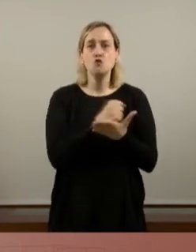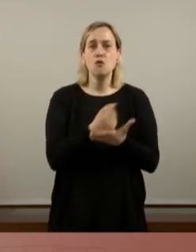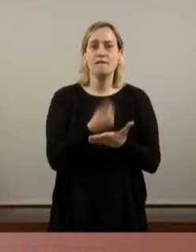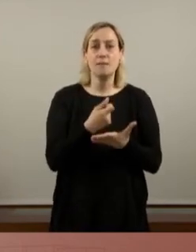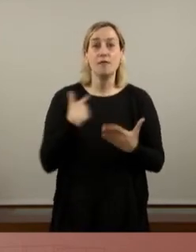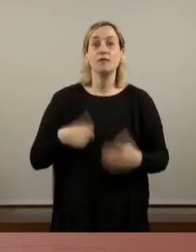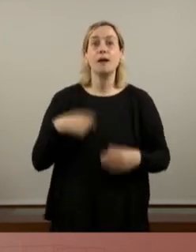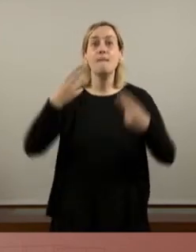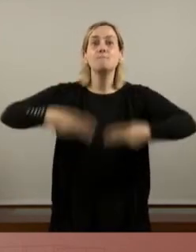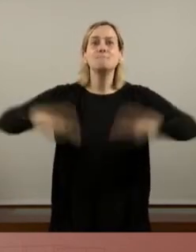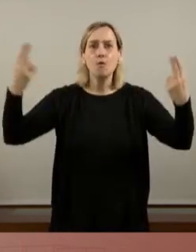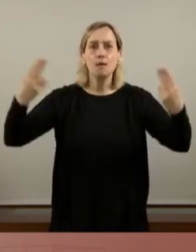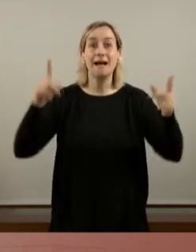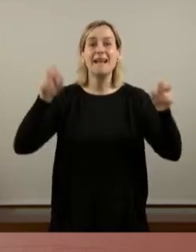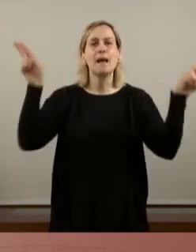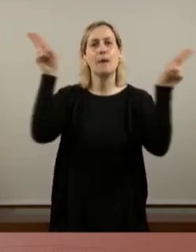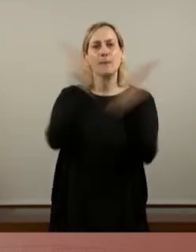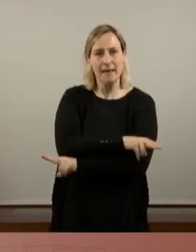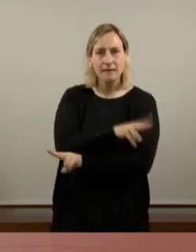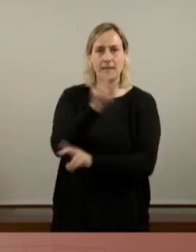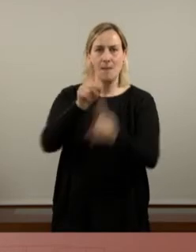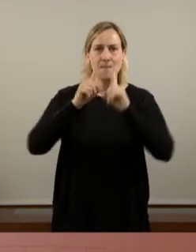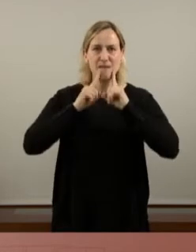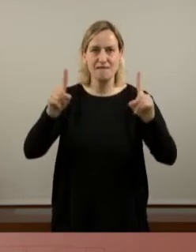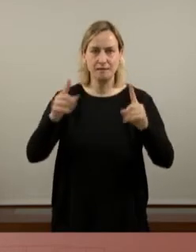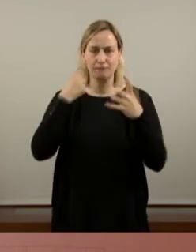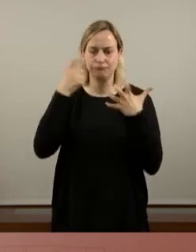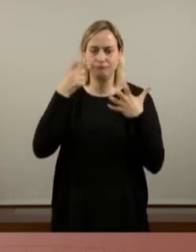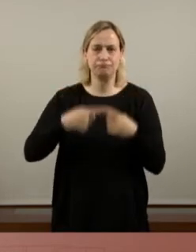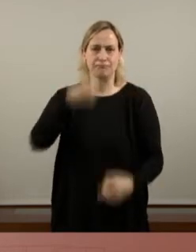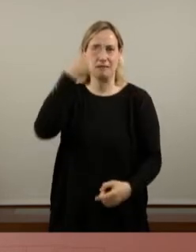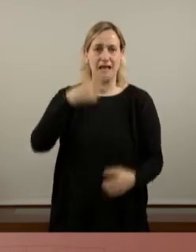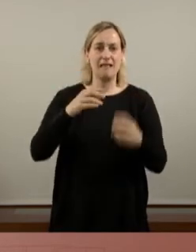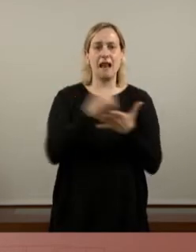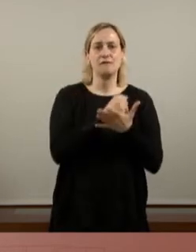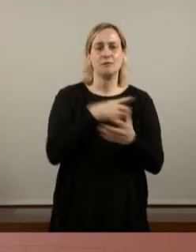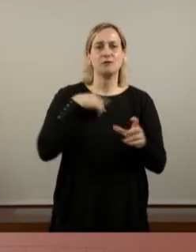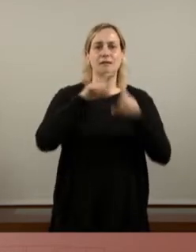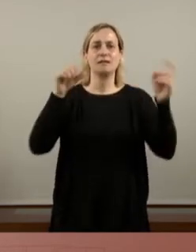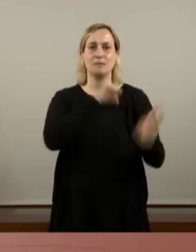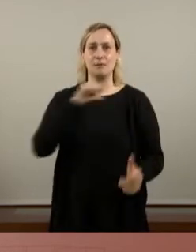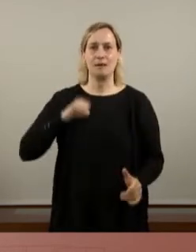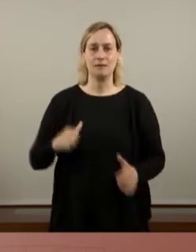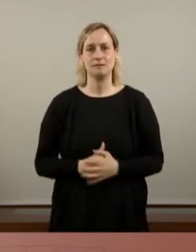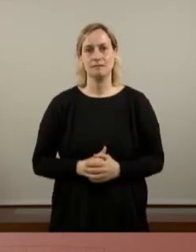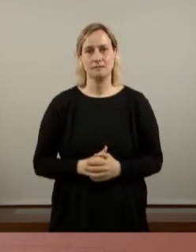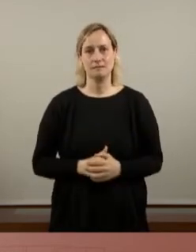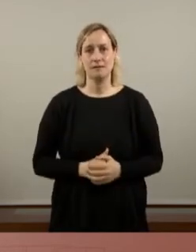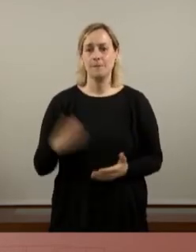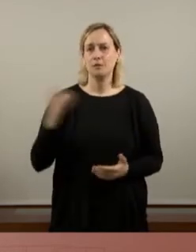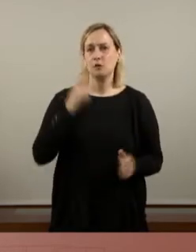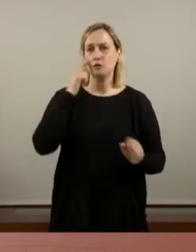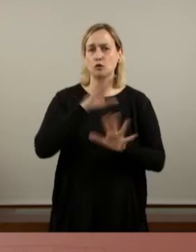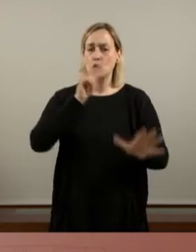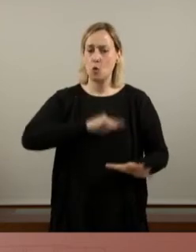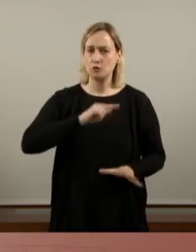que veti els beneficis astronòmics de les farmacèutiques privades. Som conscients de les